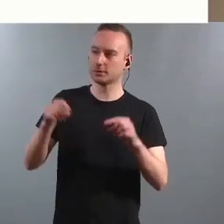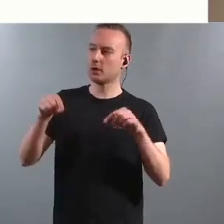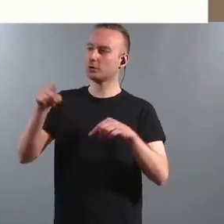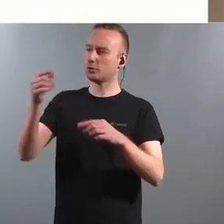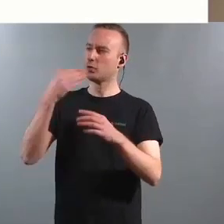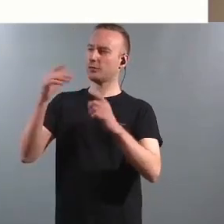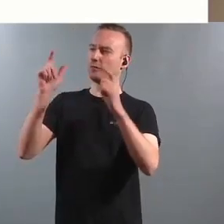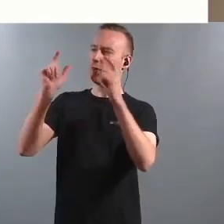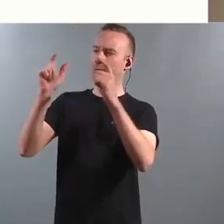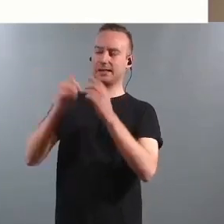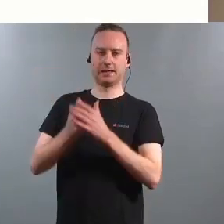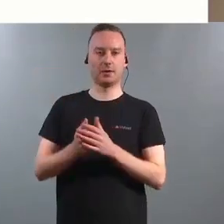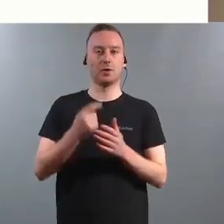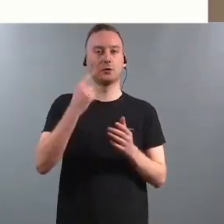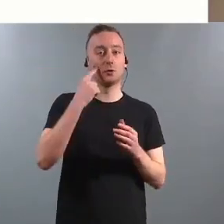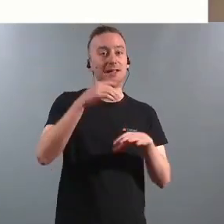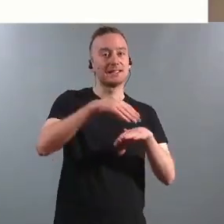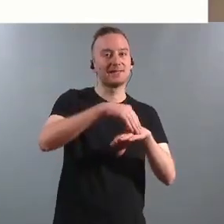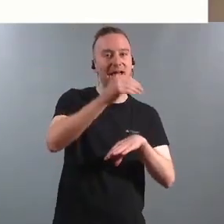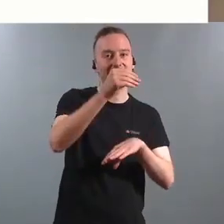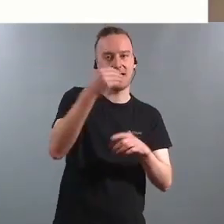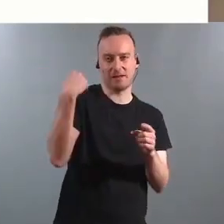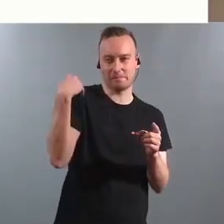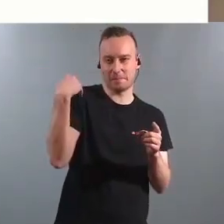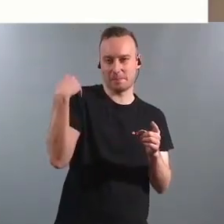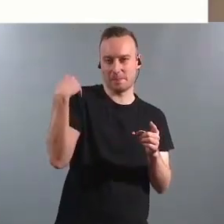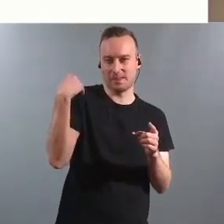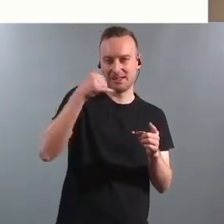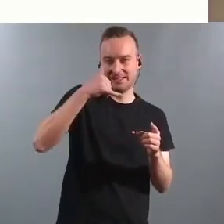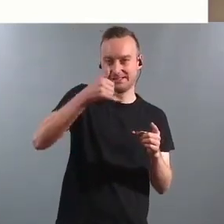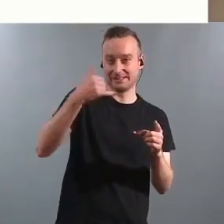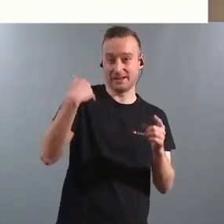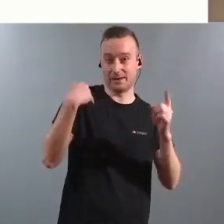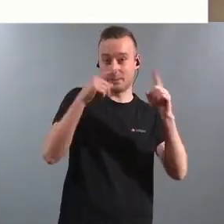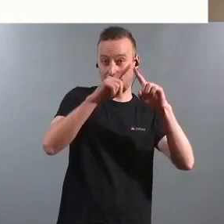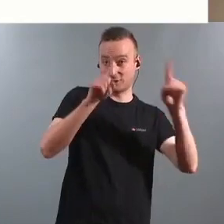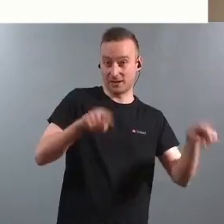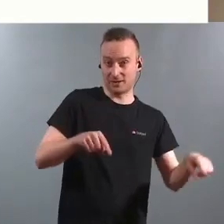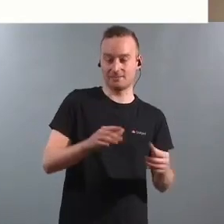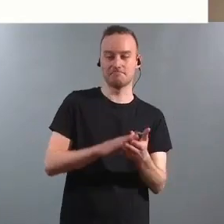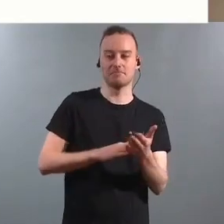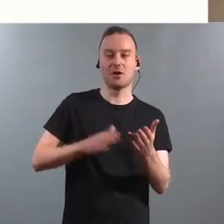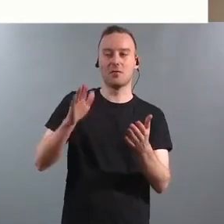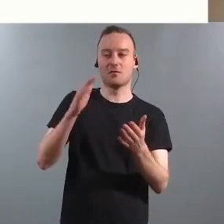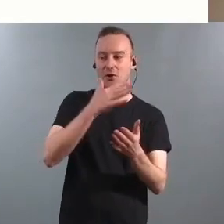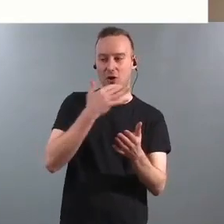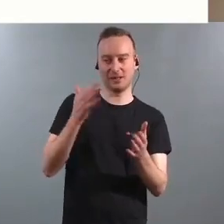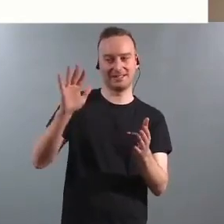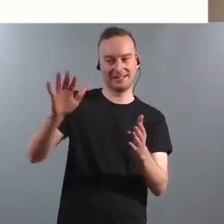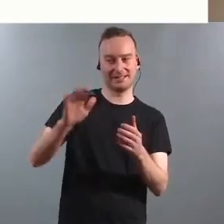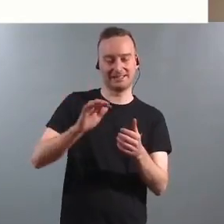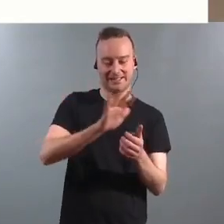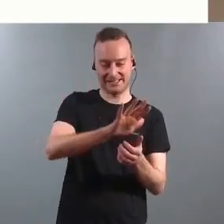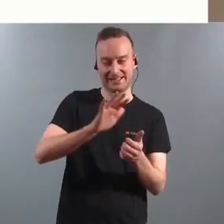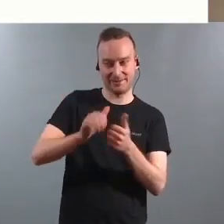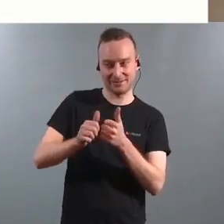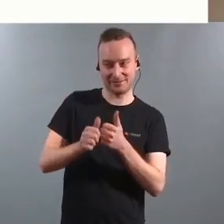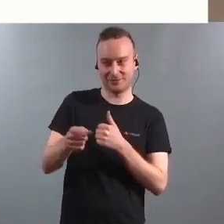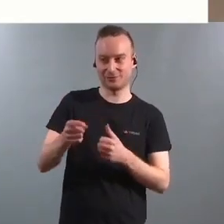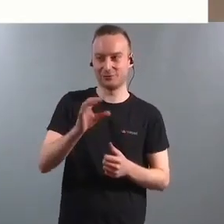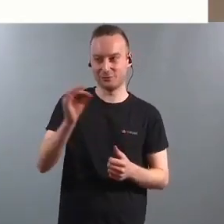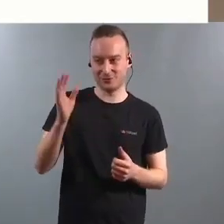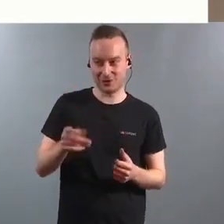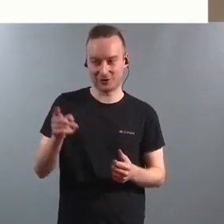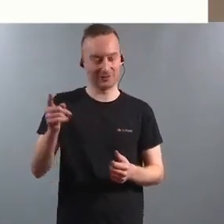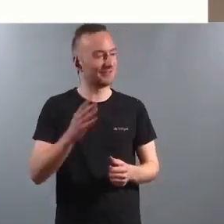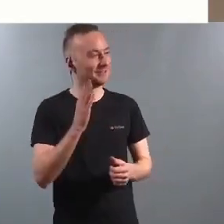jeg tror Sverre som har vært på skjermen her før i dag hadde vært veldig fornøyd med sin representant i dag. Så tusen takk! Takk